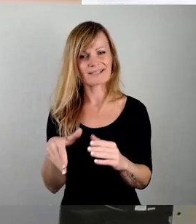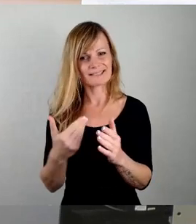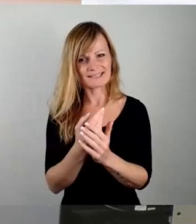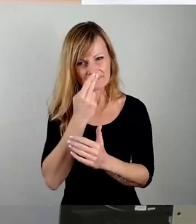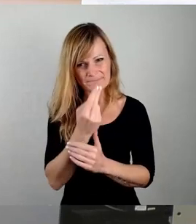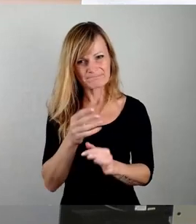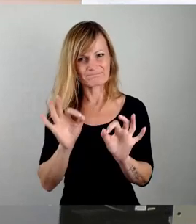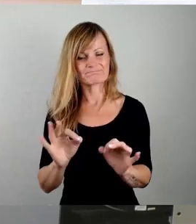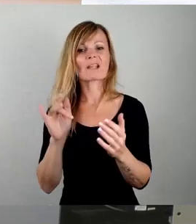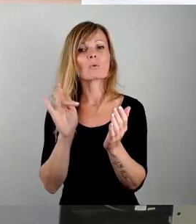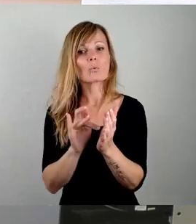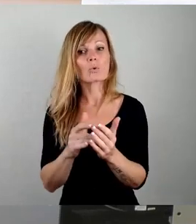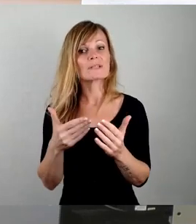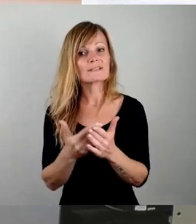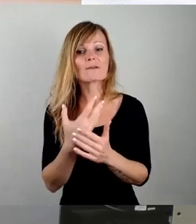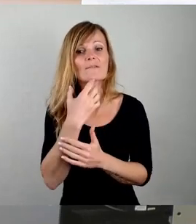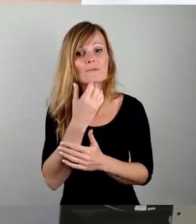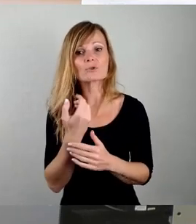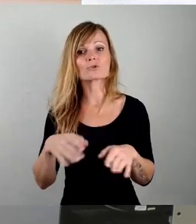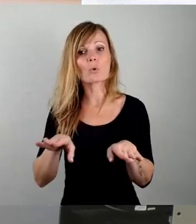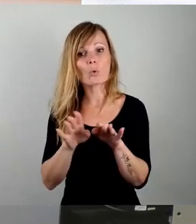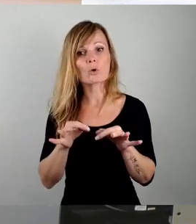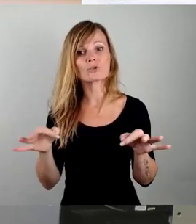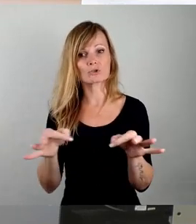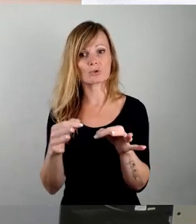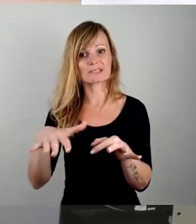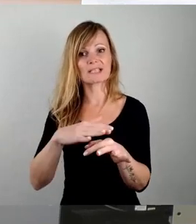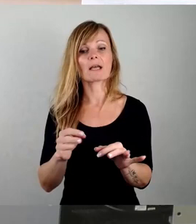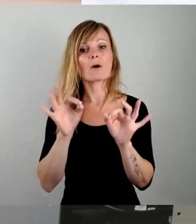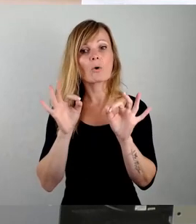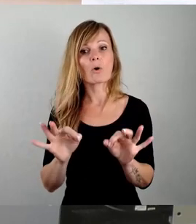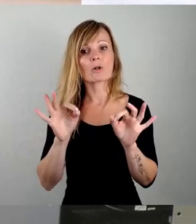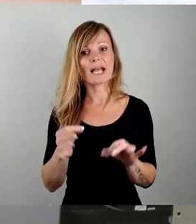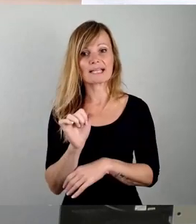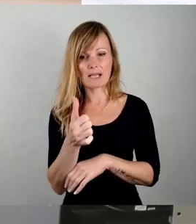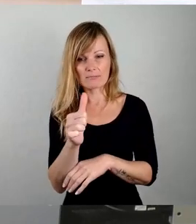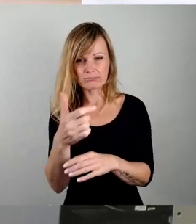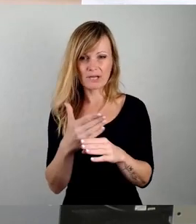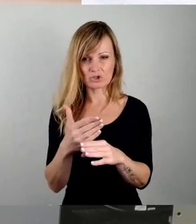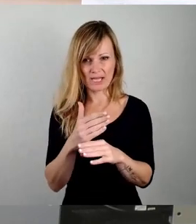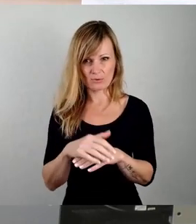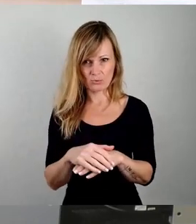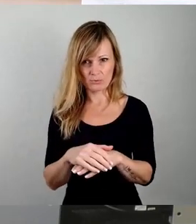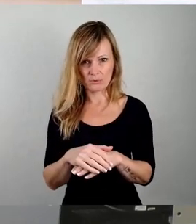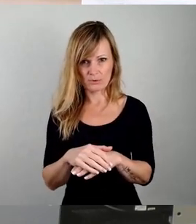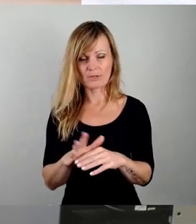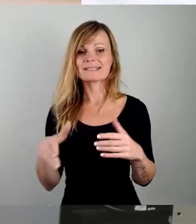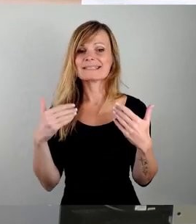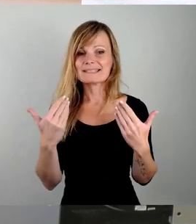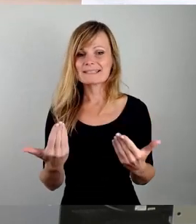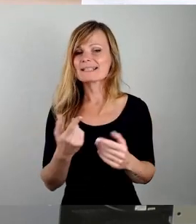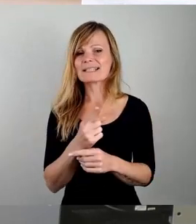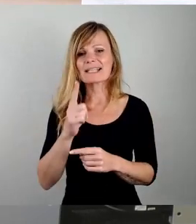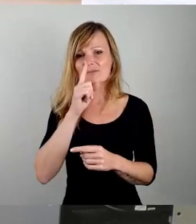wollen wir eine grundstückskonkrete Abwägung, aus diesem Grund wollen wir, dass nicht nur